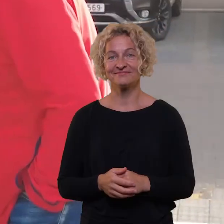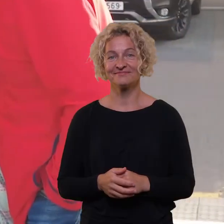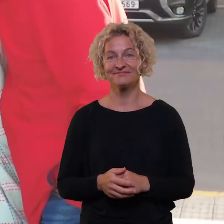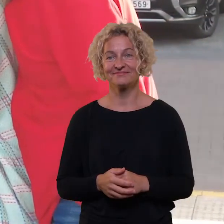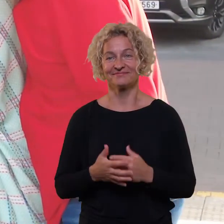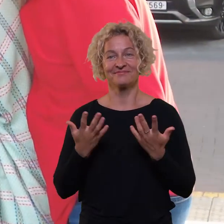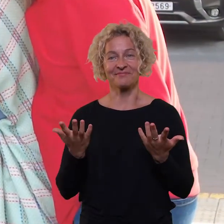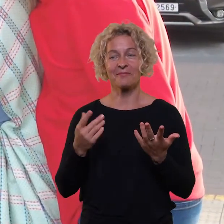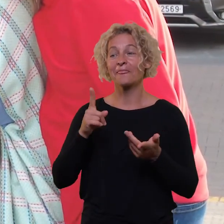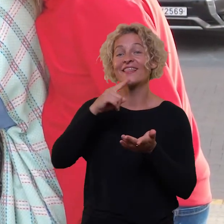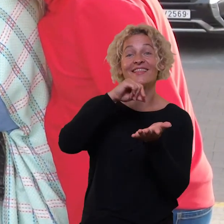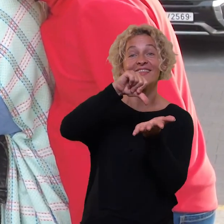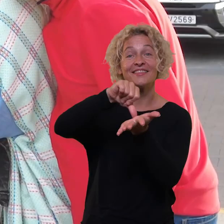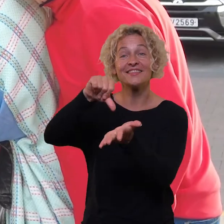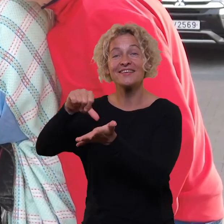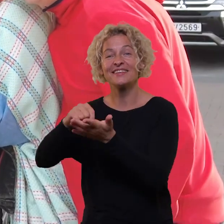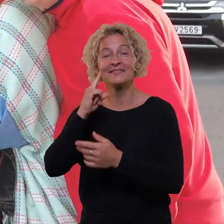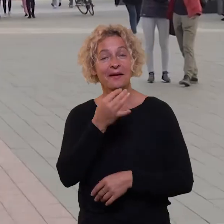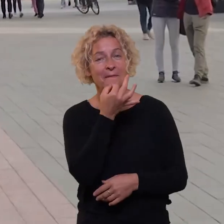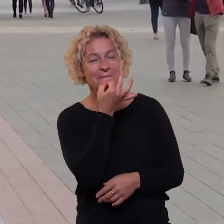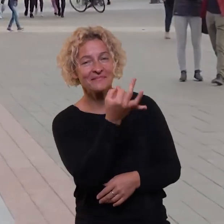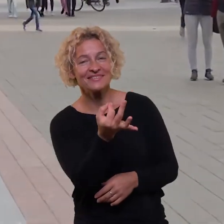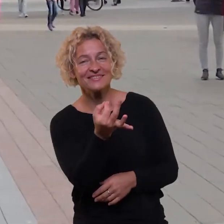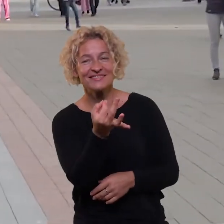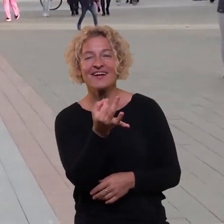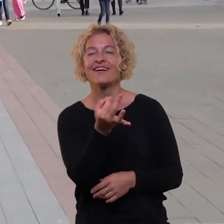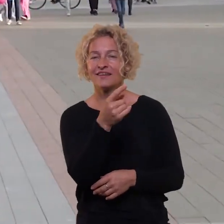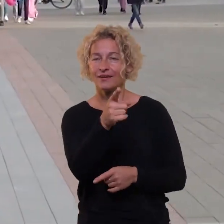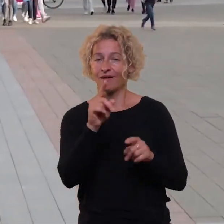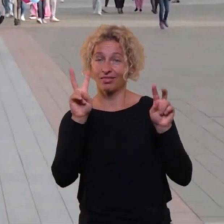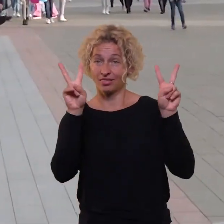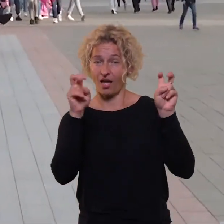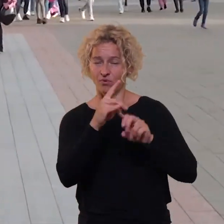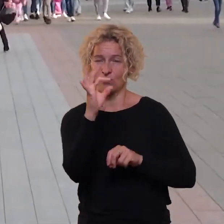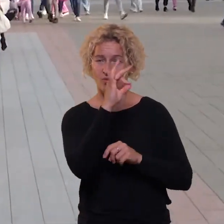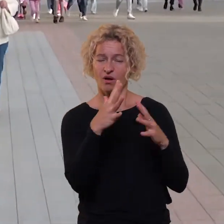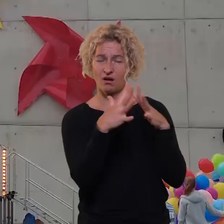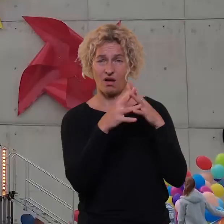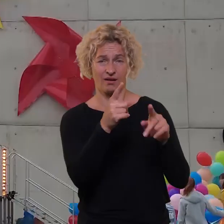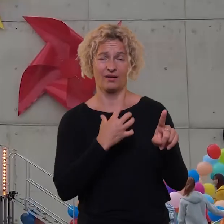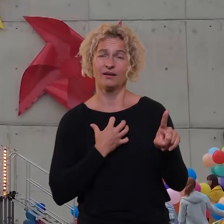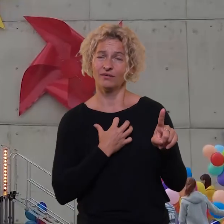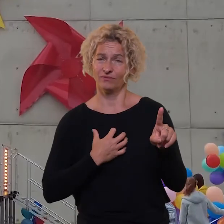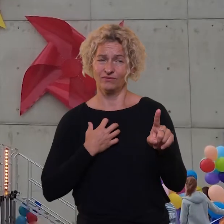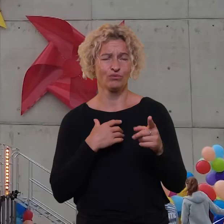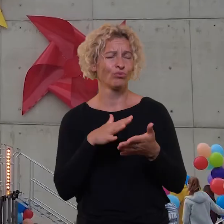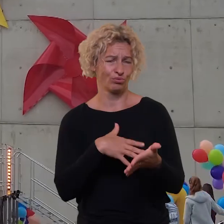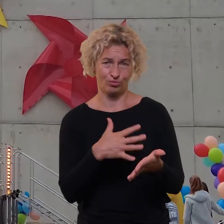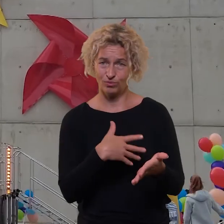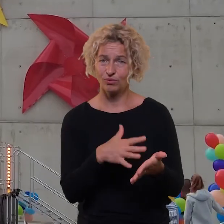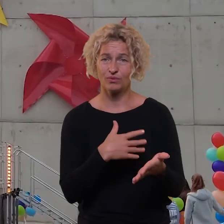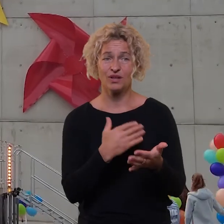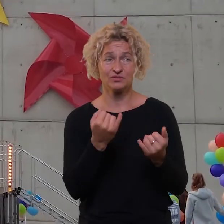Prie renginio prisidėja dalyviai teigia, kad vis dar labai svarbu kalbėti apie karą, nes jis netoli mūsų vis dar žūsta